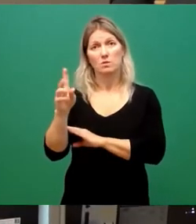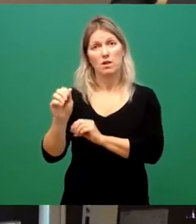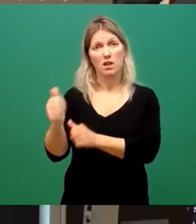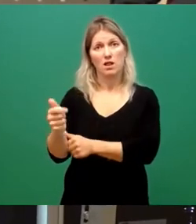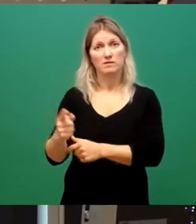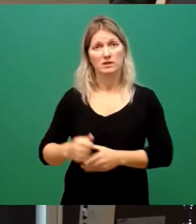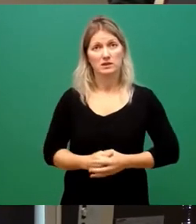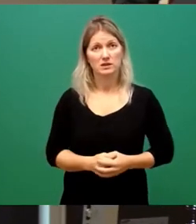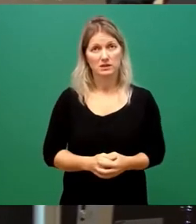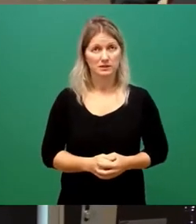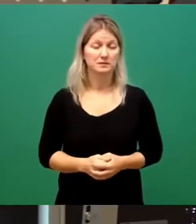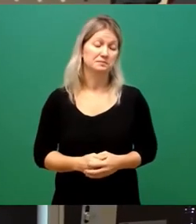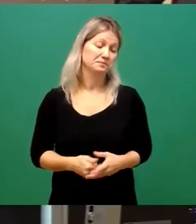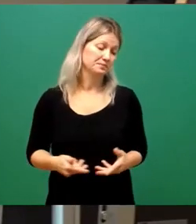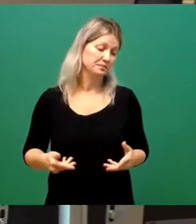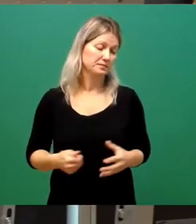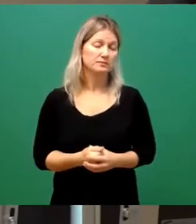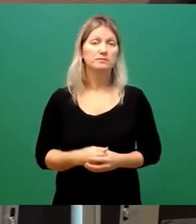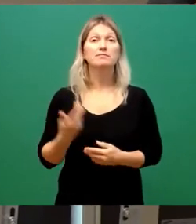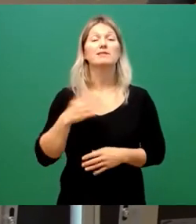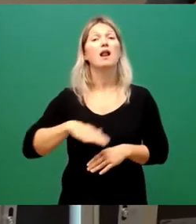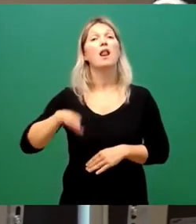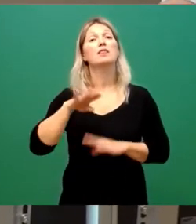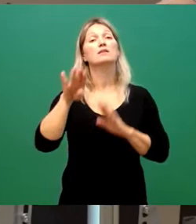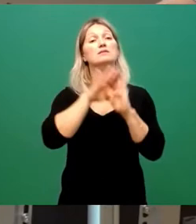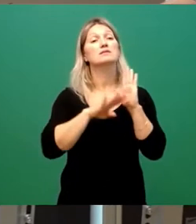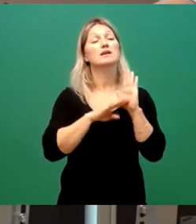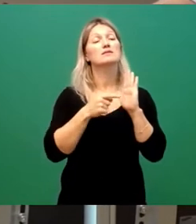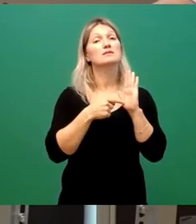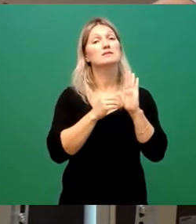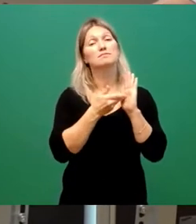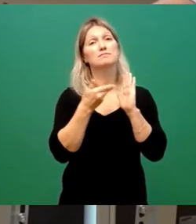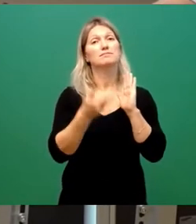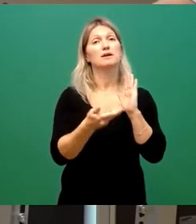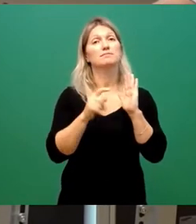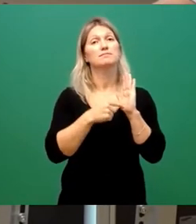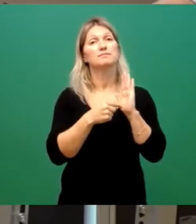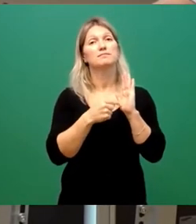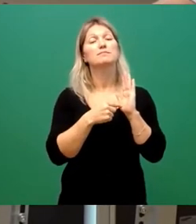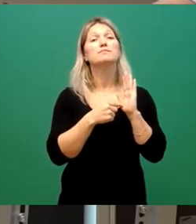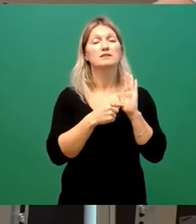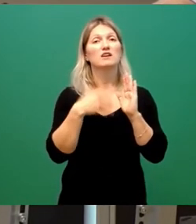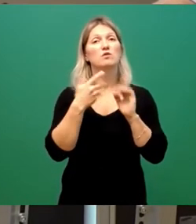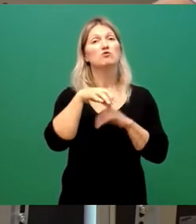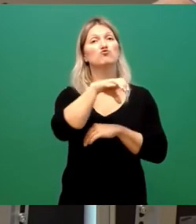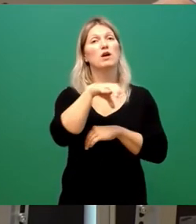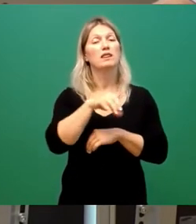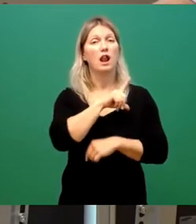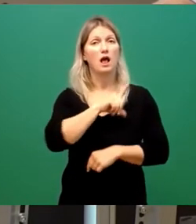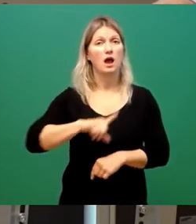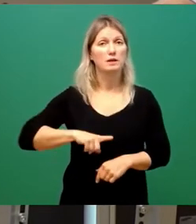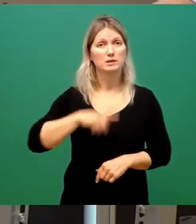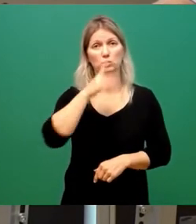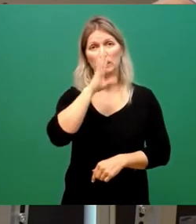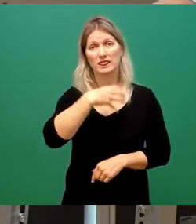Wie auch immer, der Landesgesetzgeber hat den Städten Leipzig und Dresden vor einiger Zeit die